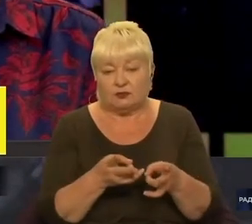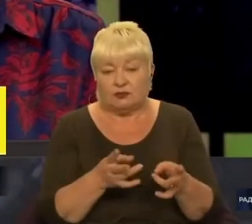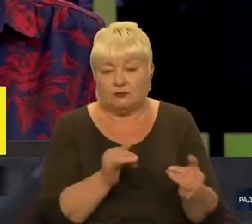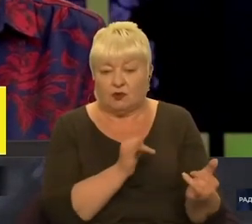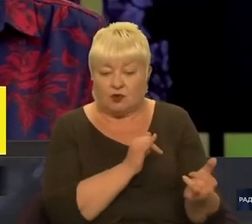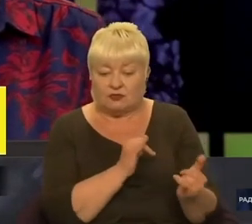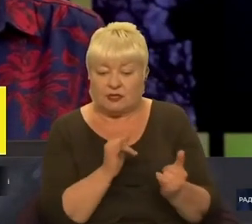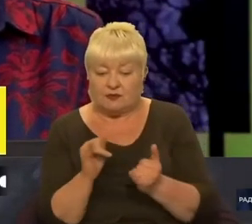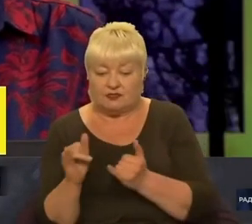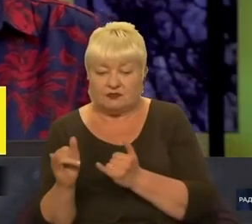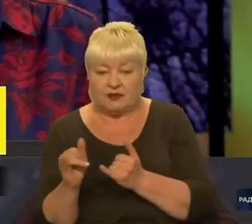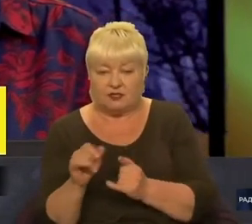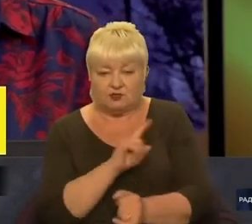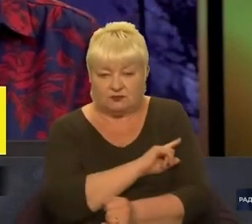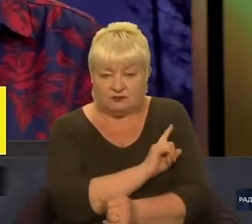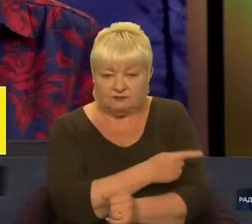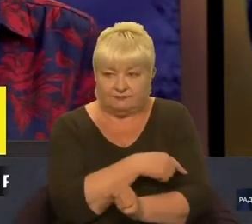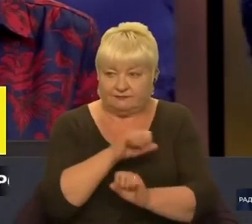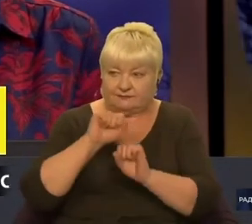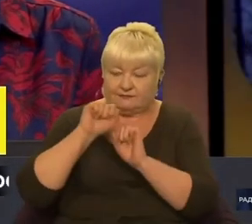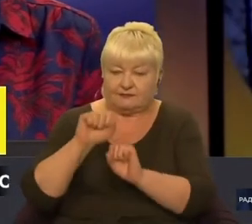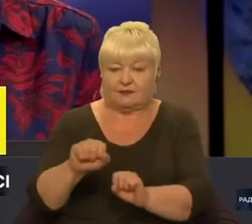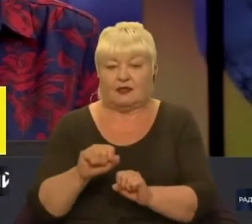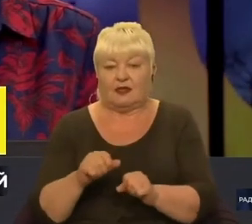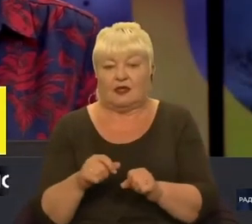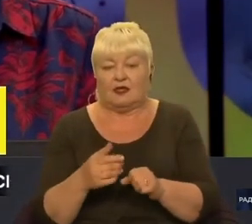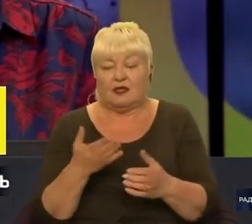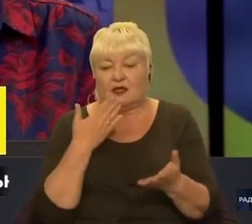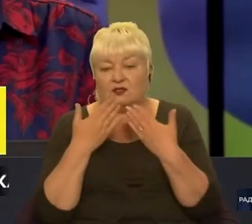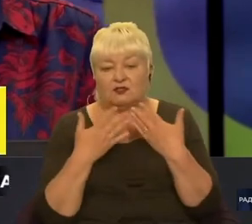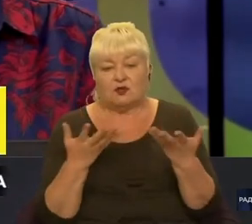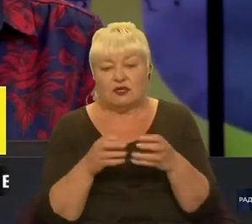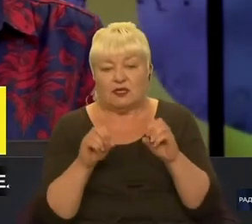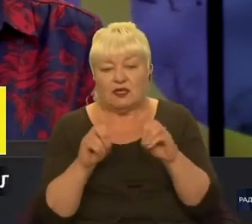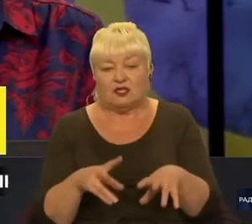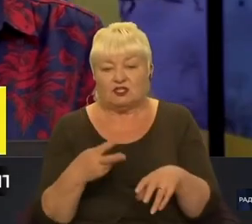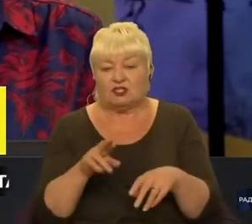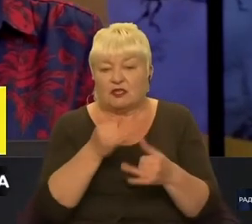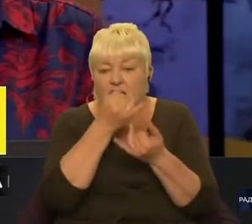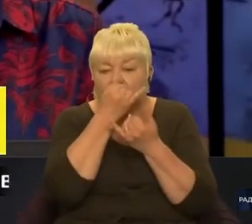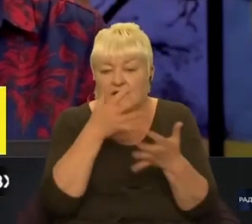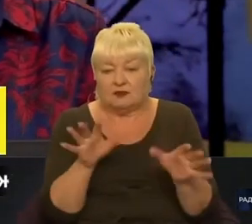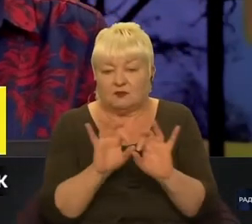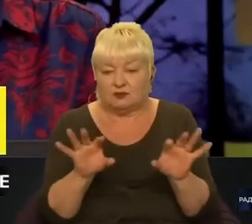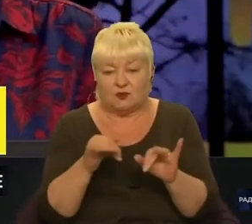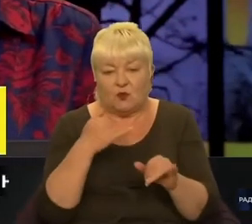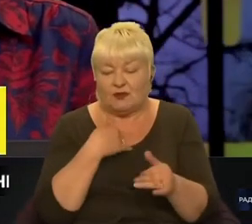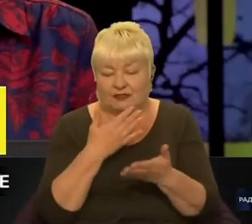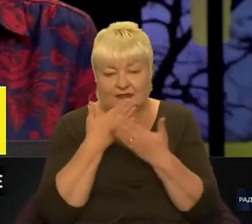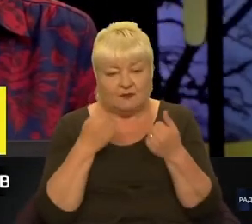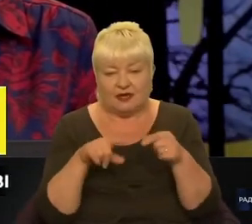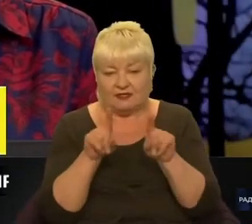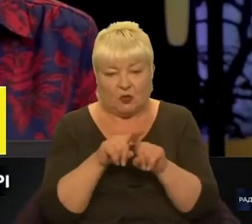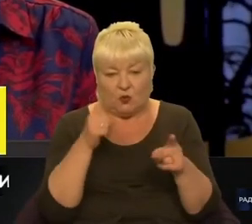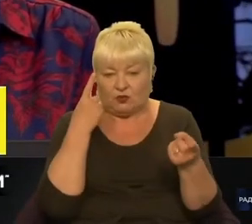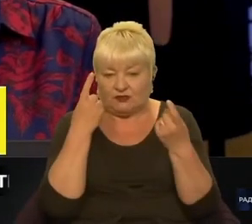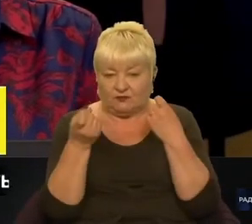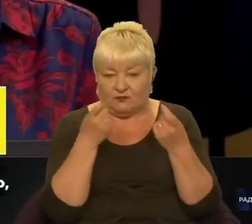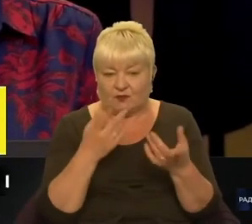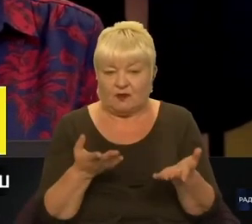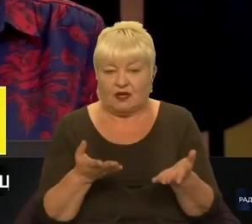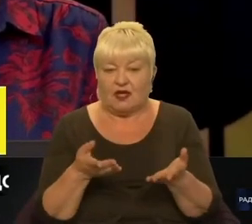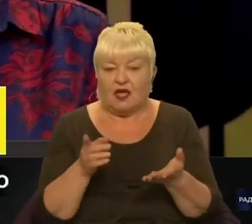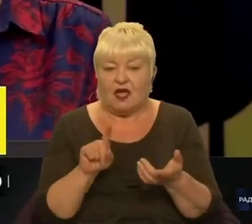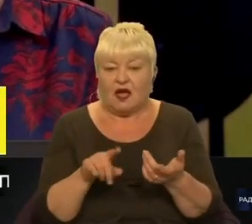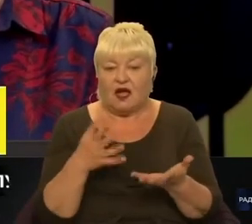потужний. Ну, і стосовно яке рішення, я не можу коментувати, не маю такої інформації. Але якщо із